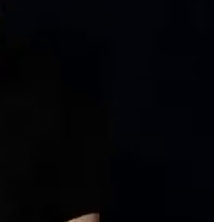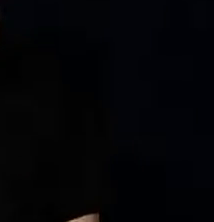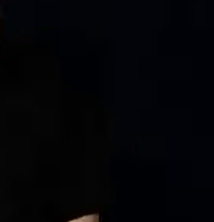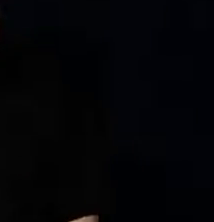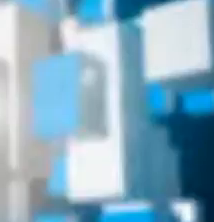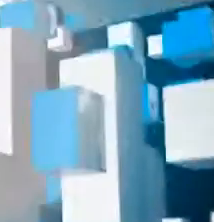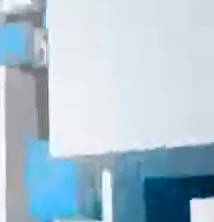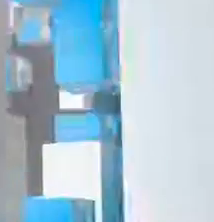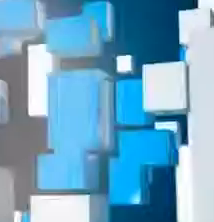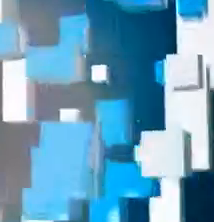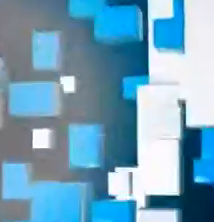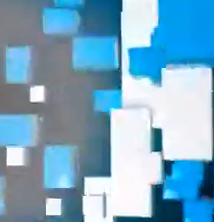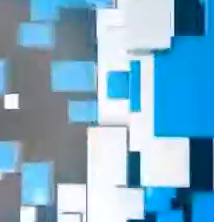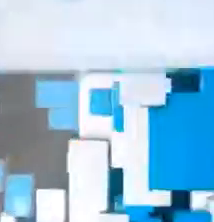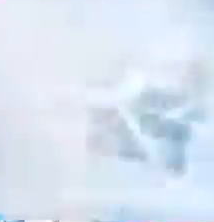hoşçakalın.